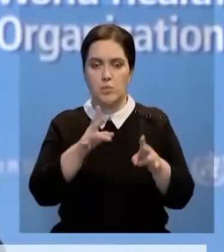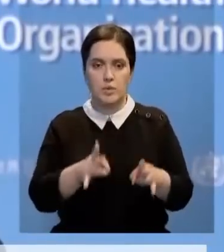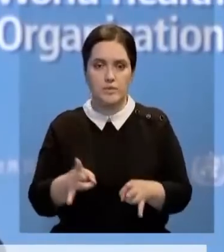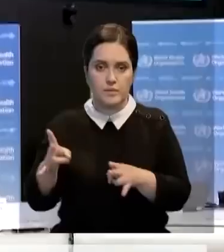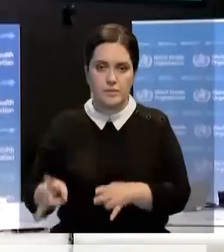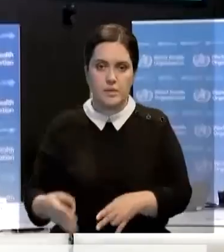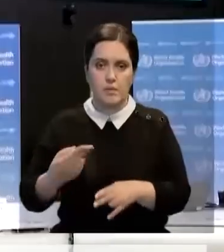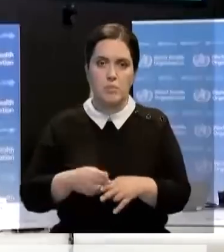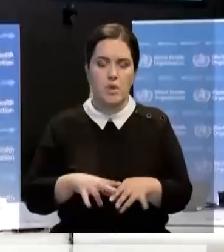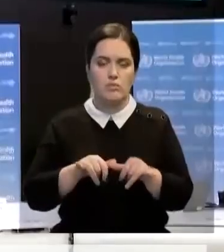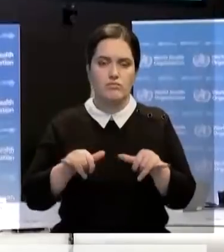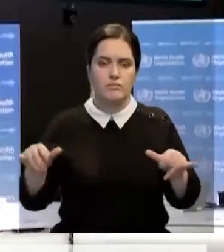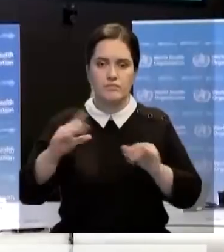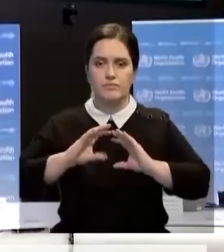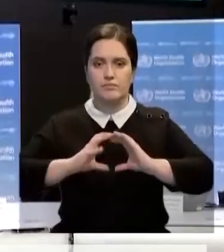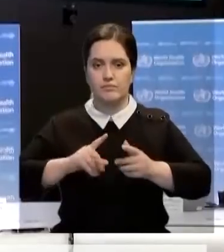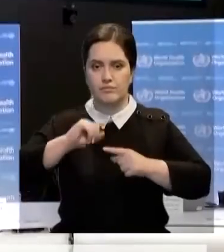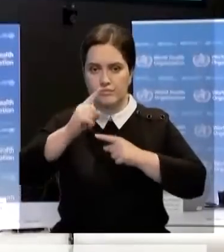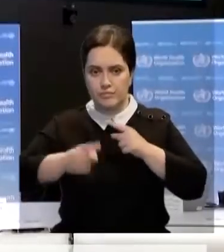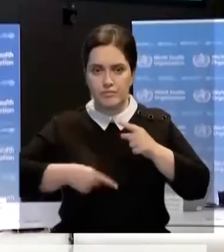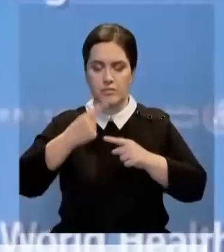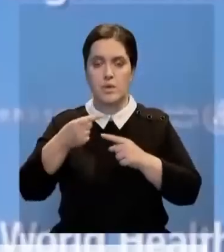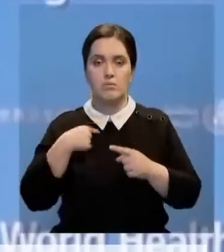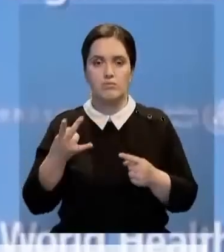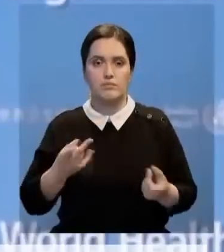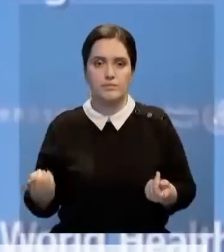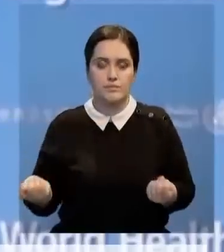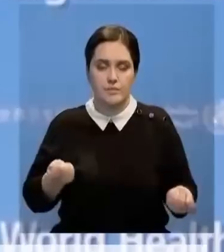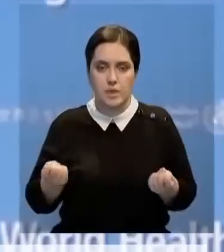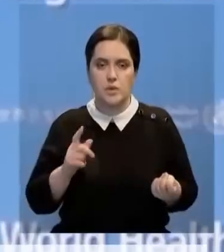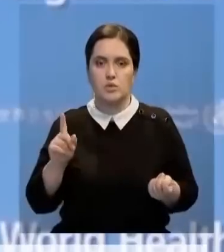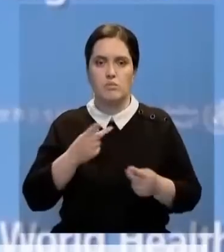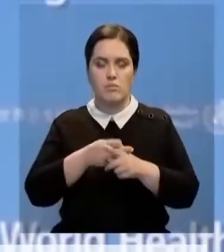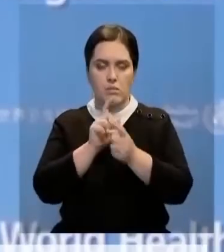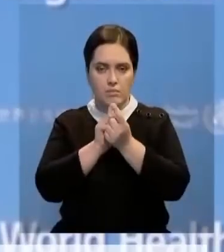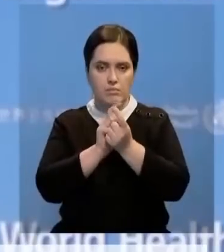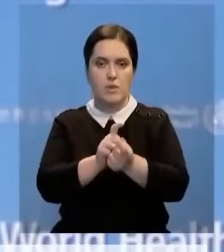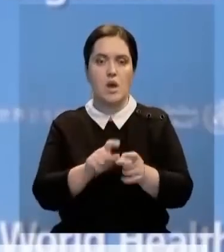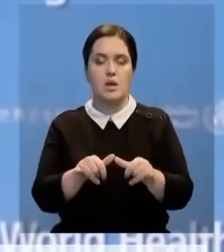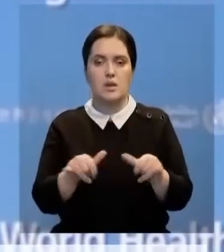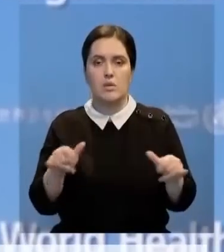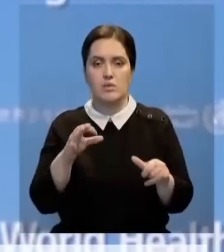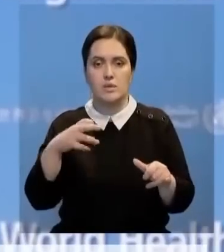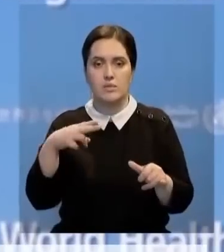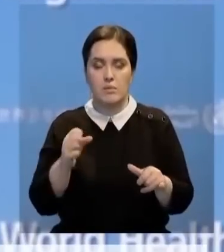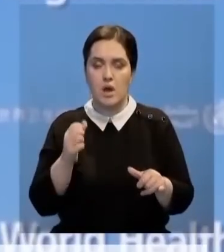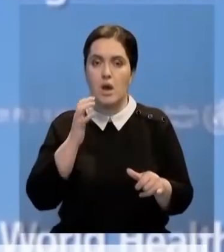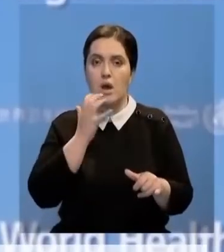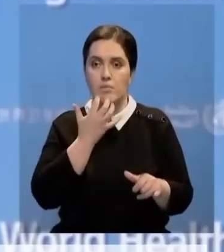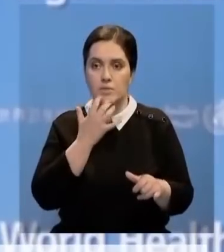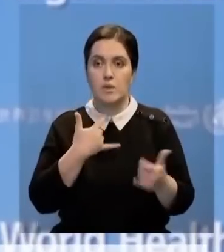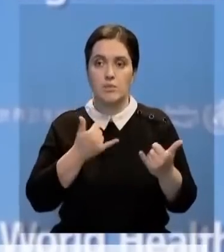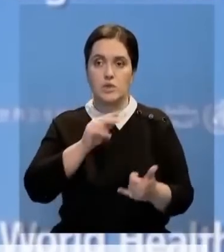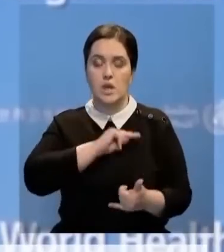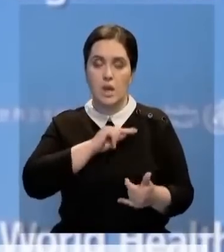география стран расширяется. Поэтому нам нужно скоординировать наши действия, чтобы противостоять распространению оспы обезьян. Сейчас мы